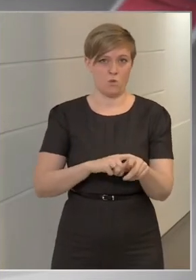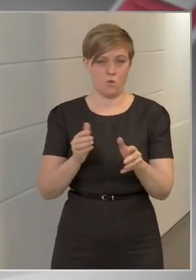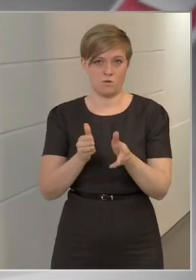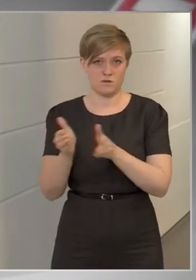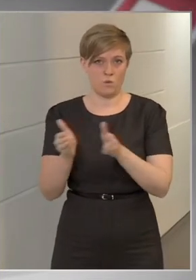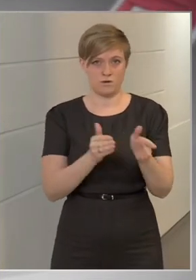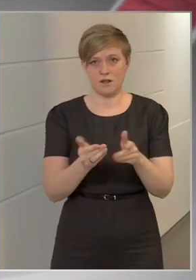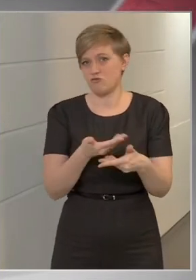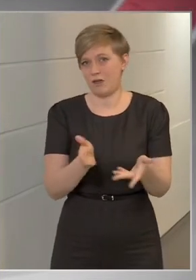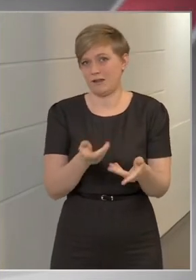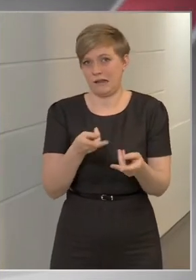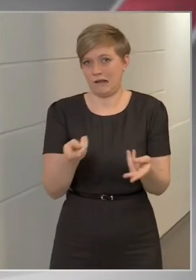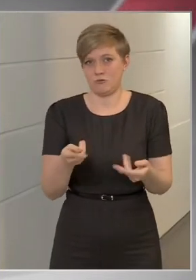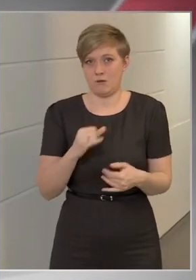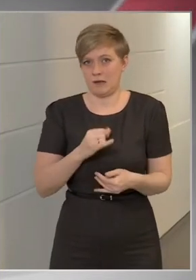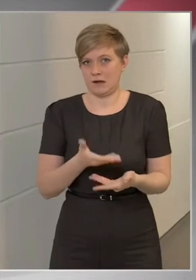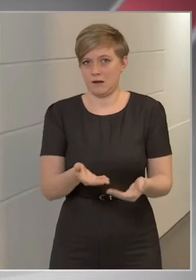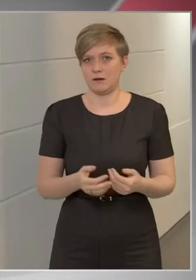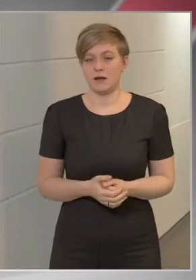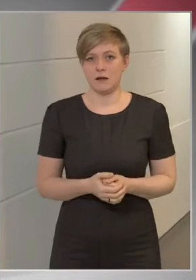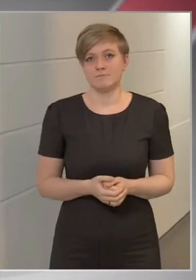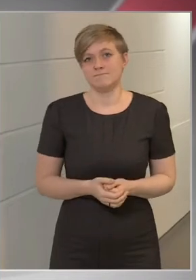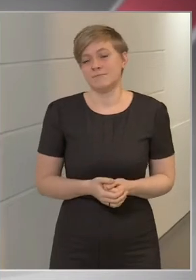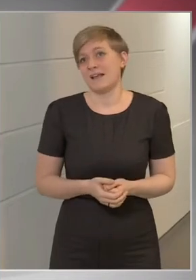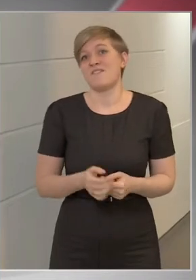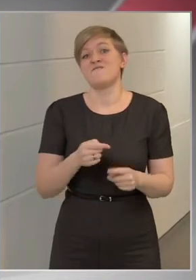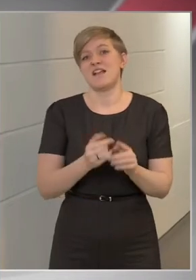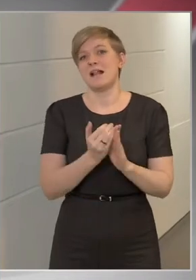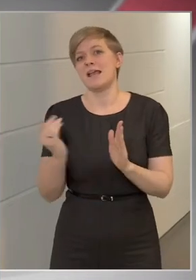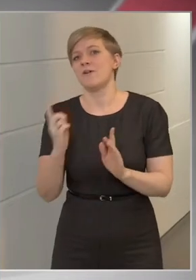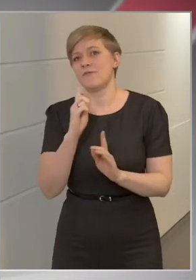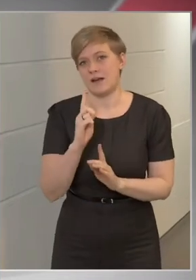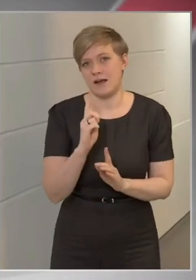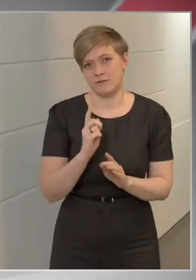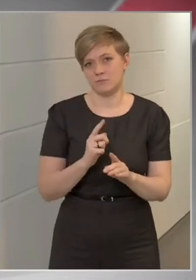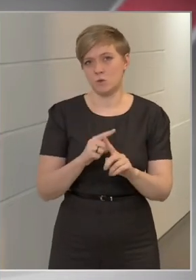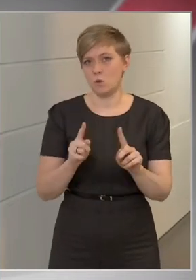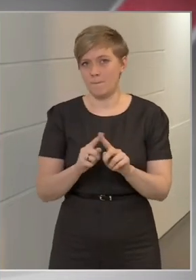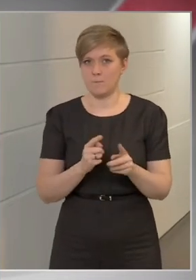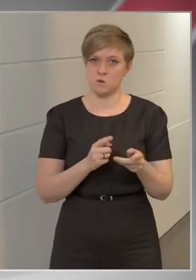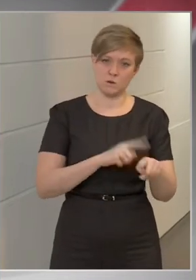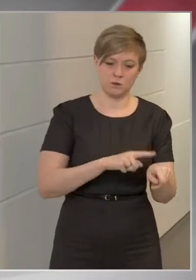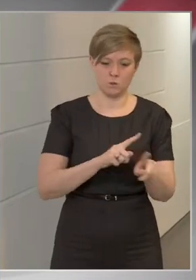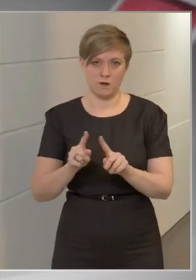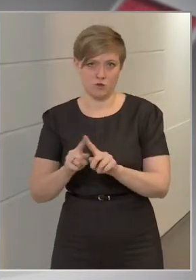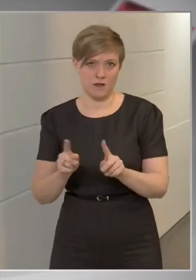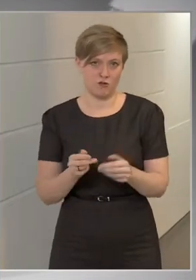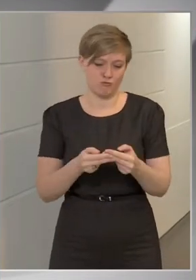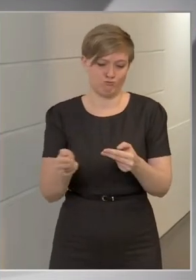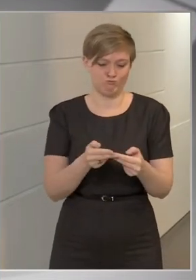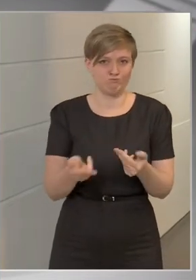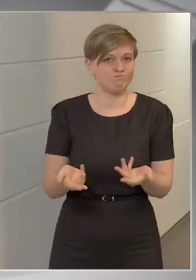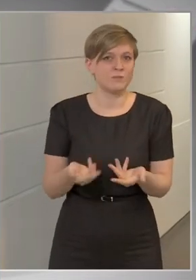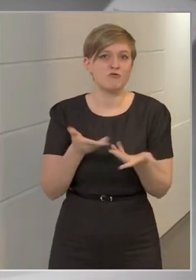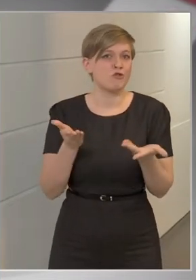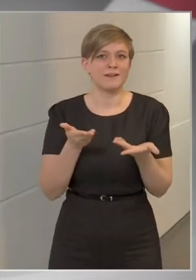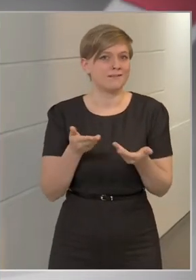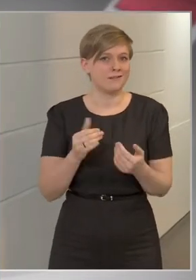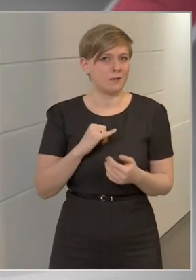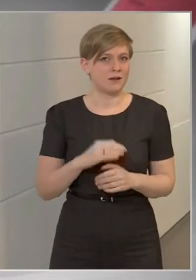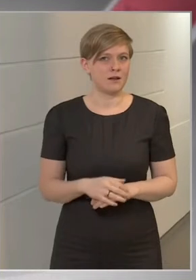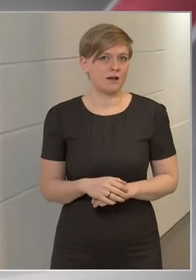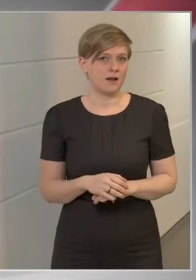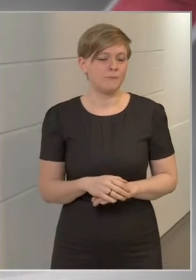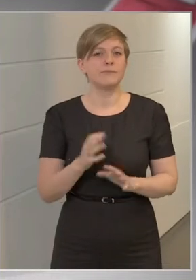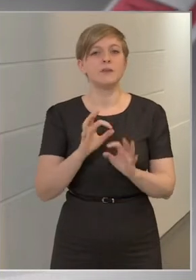Szerintem ez senkinek se érdeke. Úgyhogy, vagy legalábbis egy fél évre különböző időzónába kerül. Ez senkinek se érdeke. Tehát jó